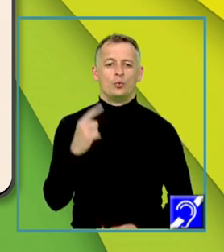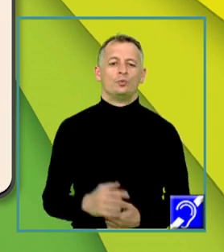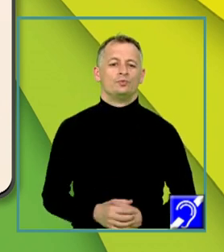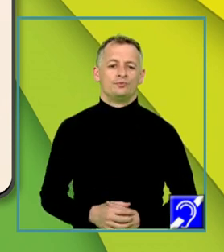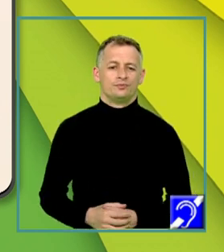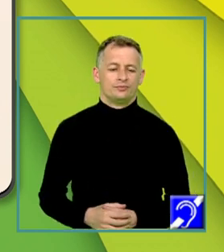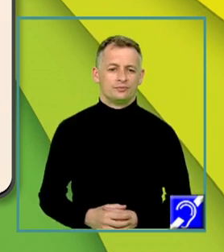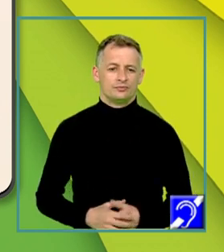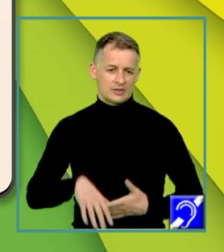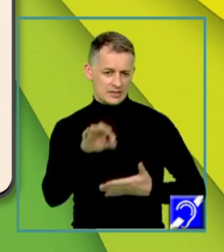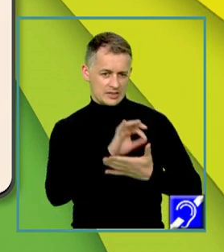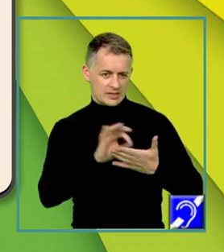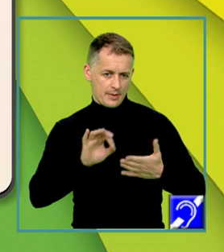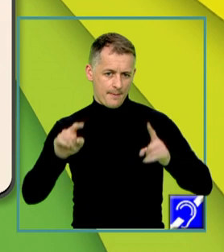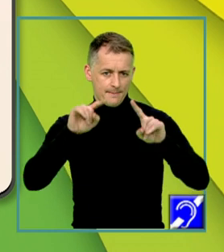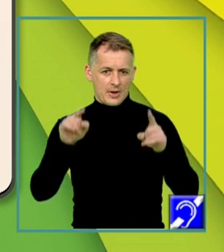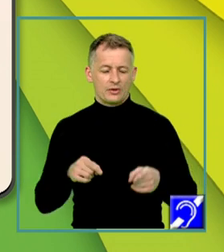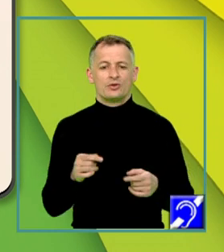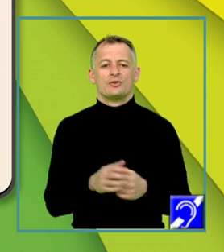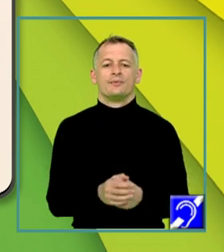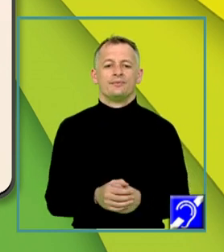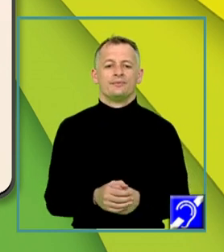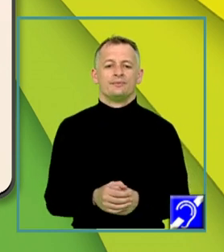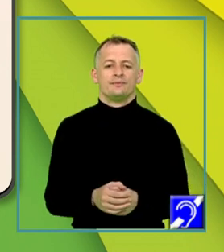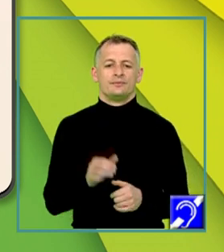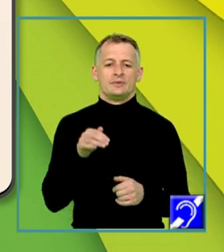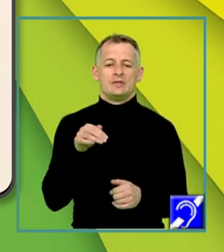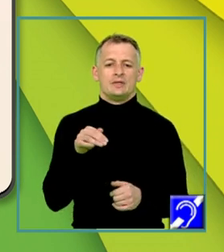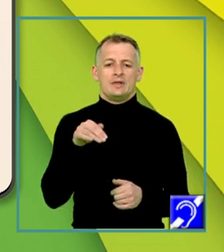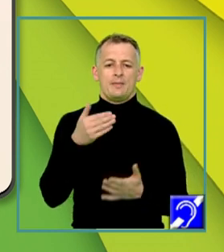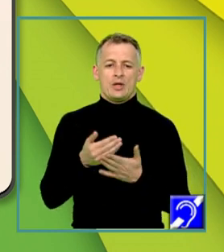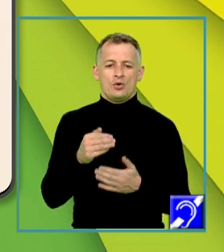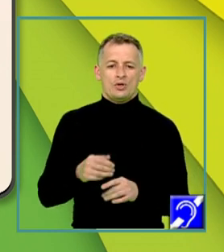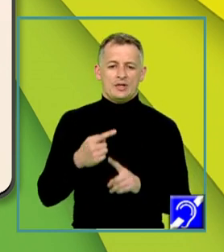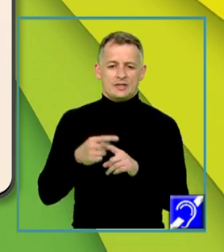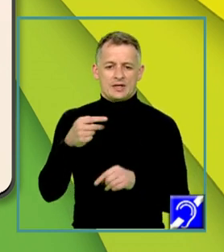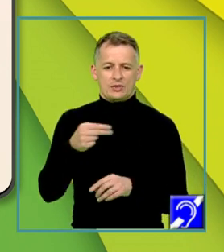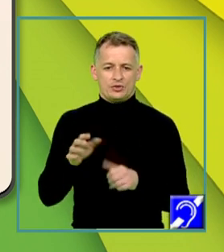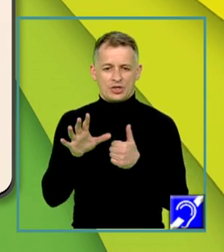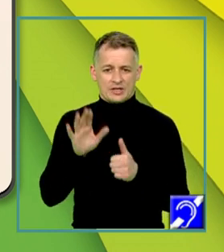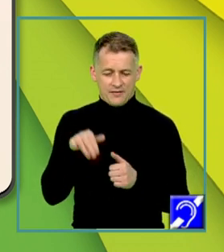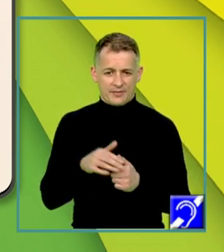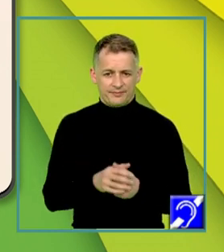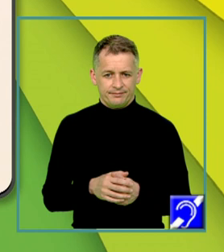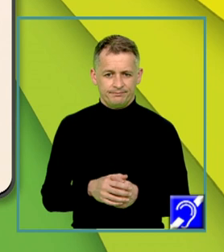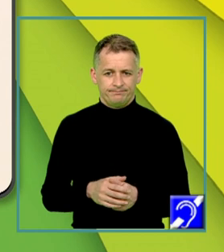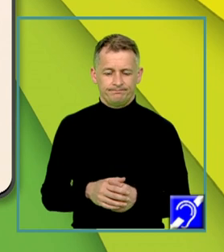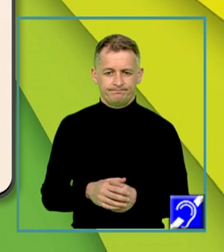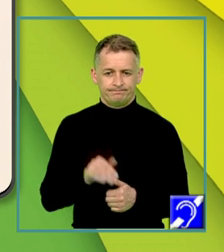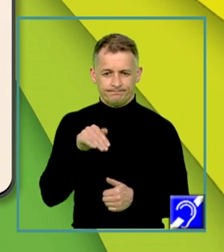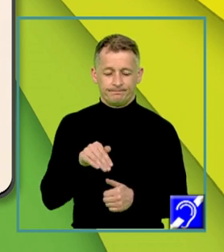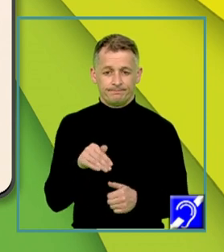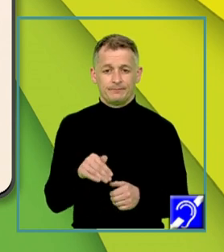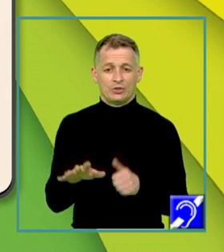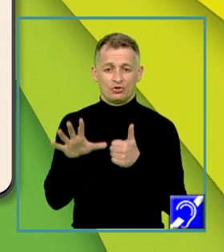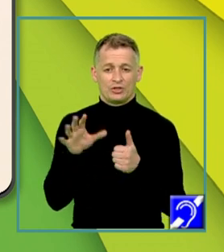Particularizând scrierea matricei M de X pentru X egal cu 6, obținem matricea M de